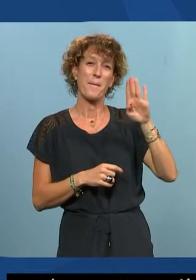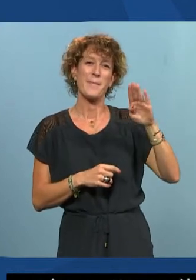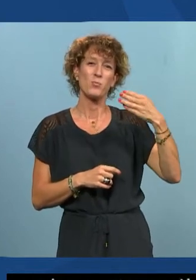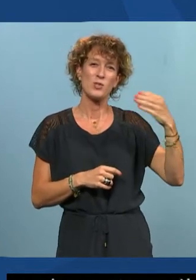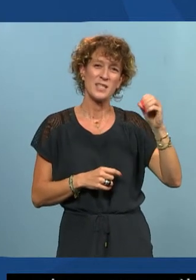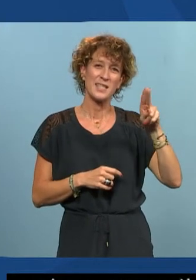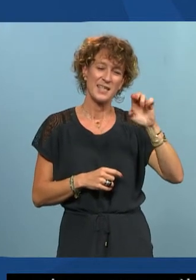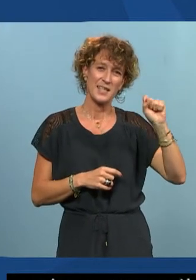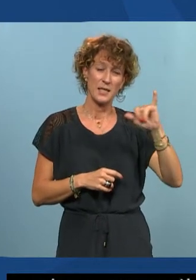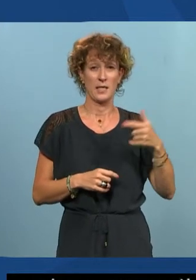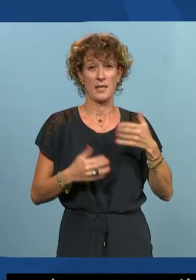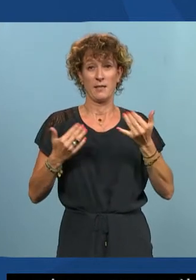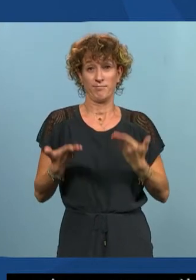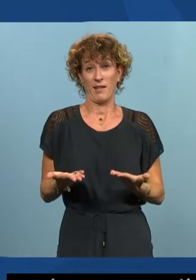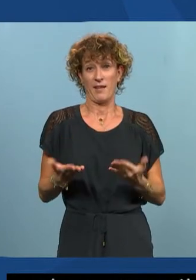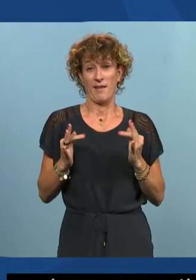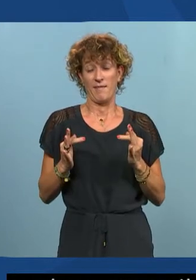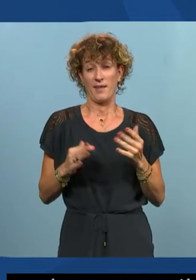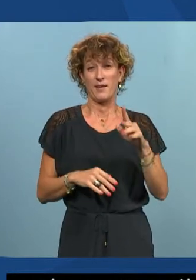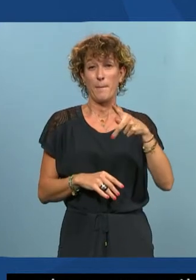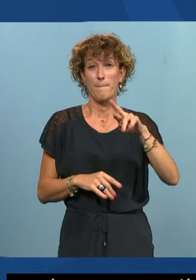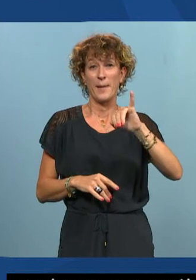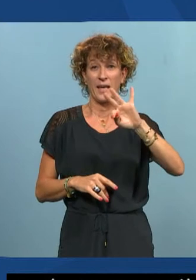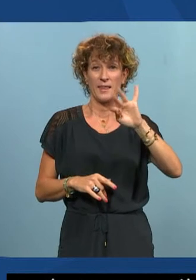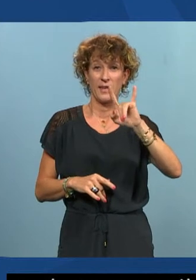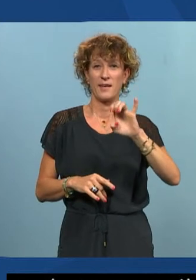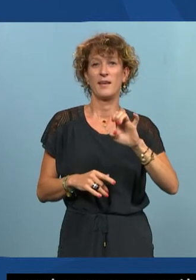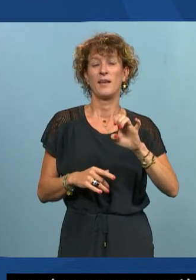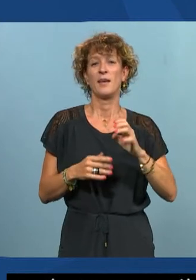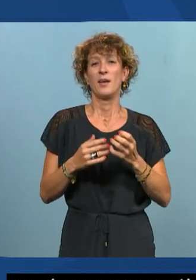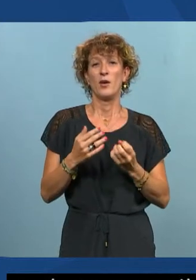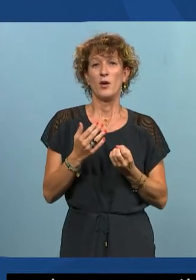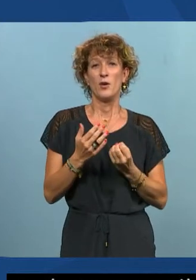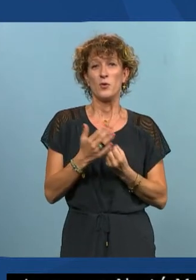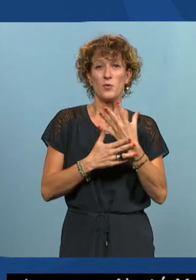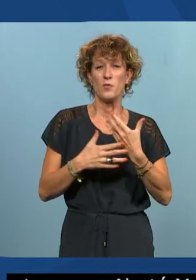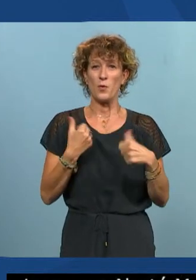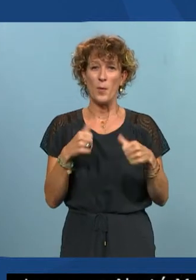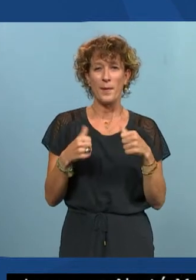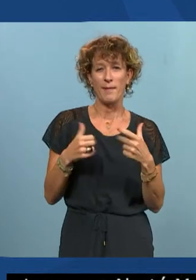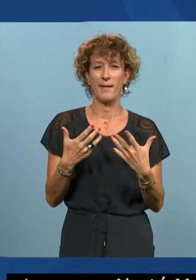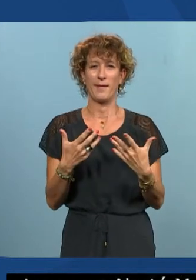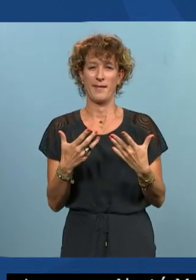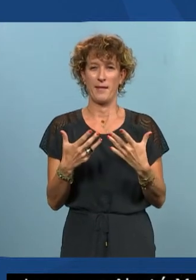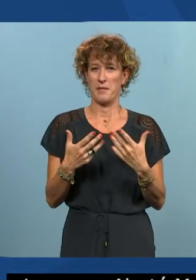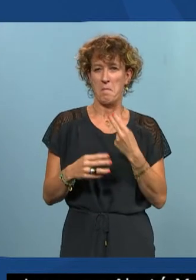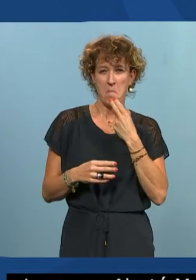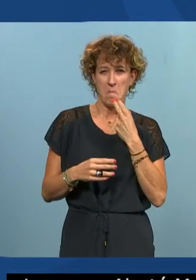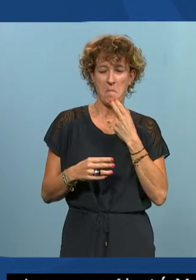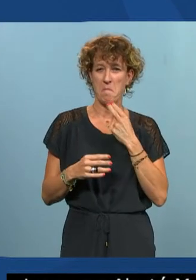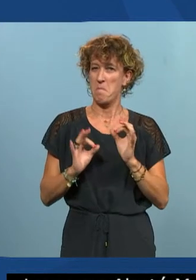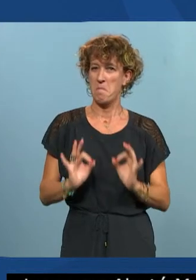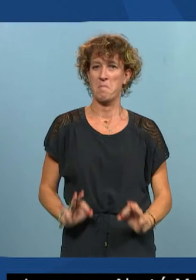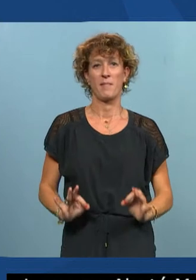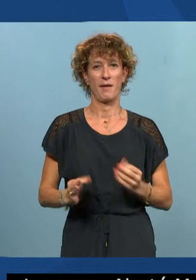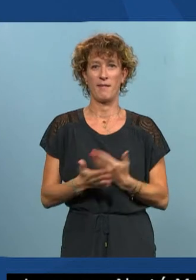est sur un trip régional rénové, et très en proximité, et très opérationnel. Et je crois qu'aujourd'hui, c'est une